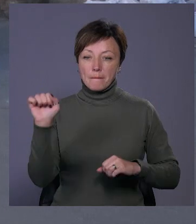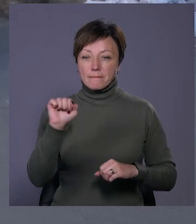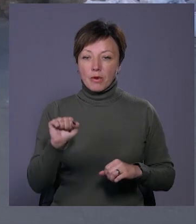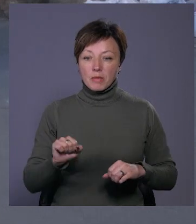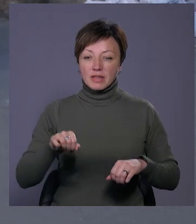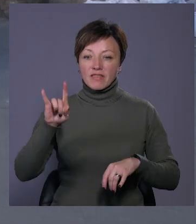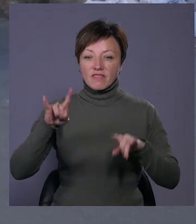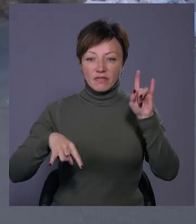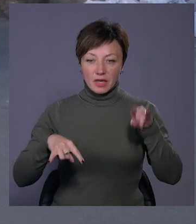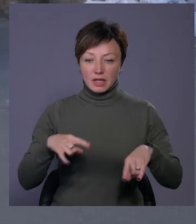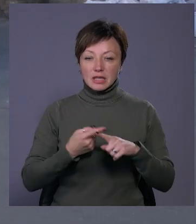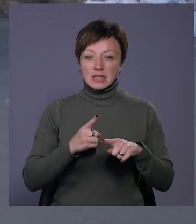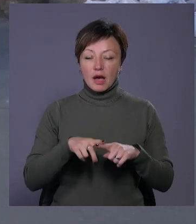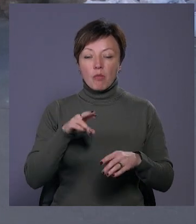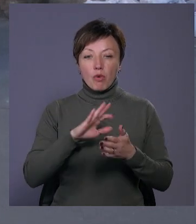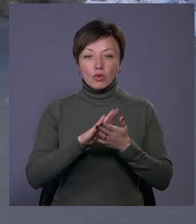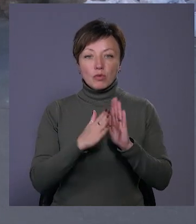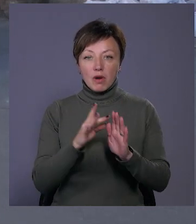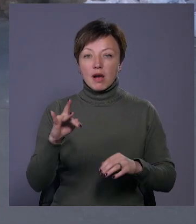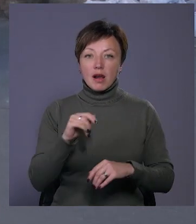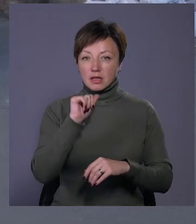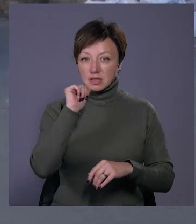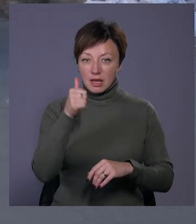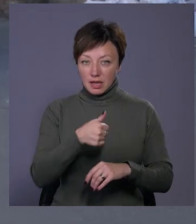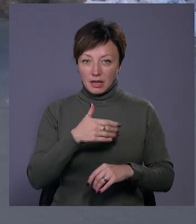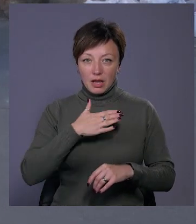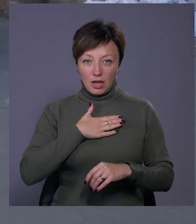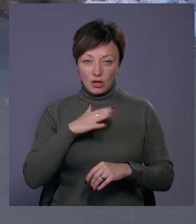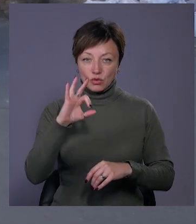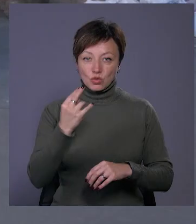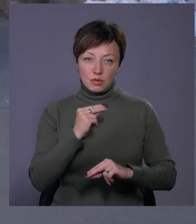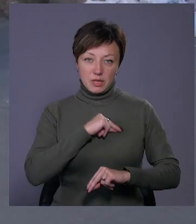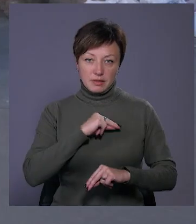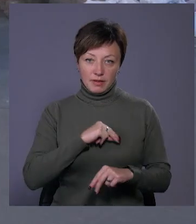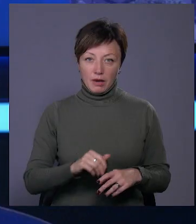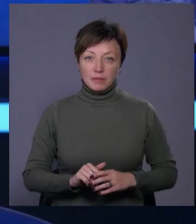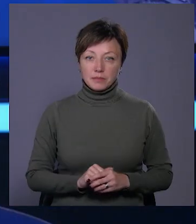Це є по домовленості один раз на рік для нашого соціального працівника.